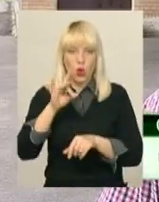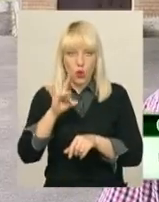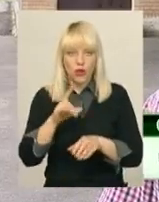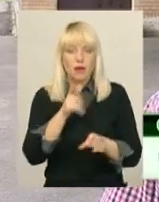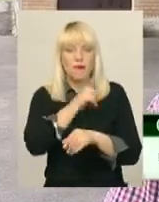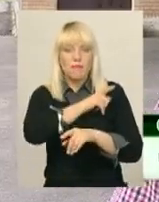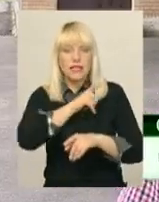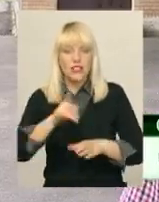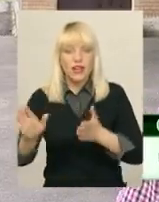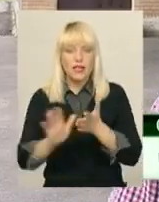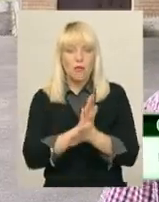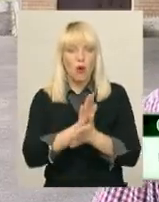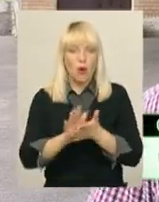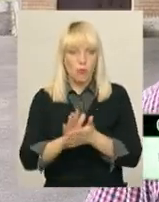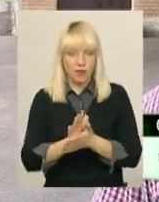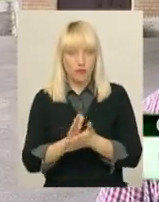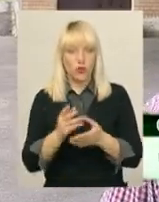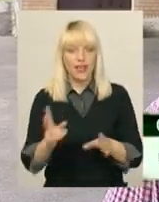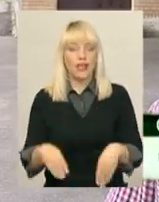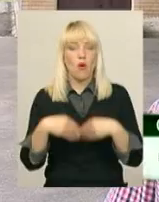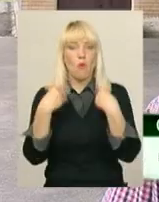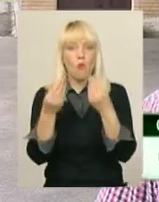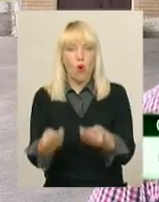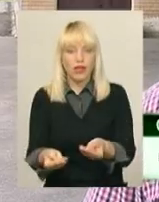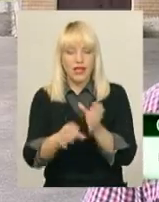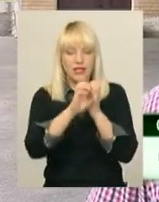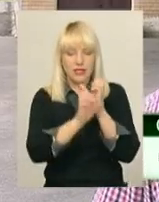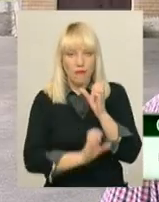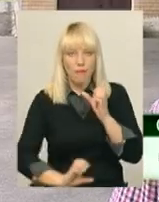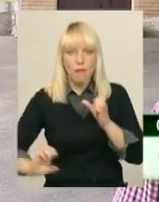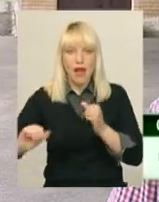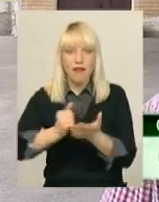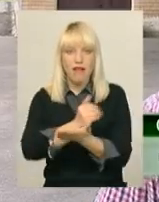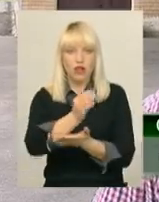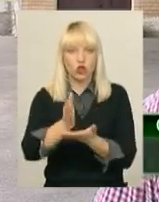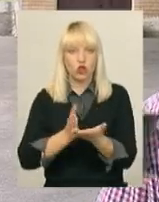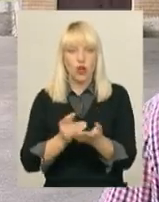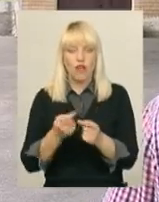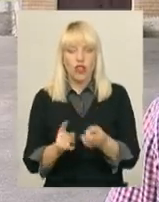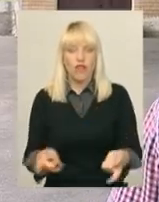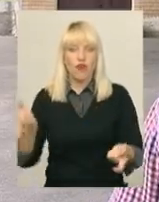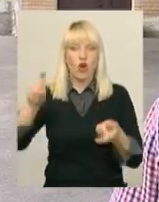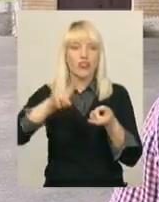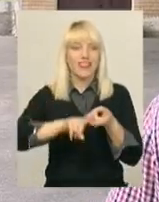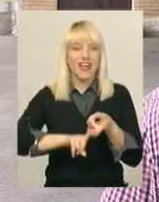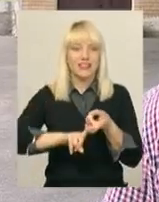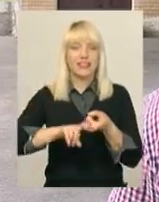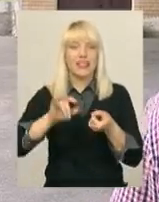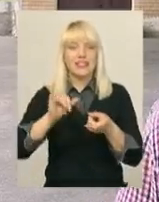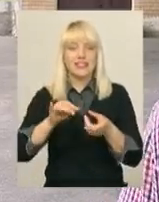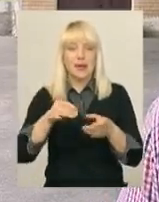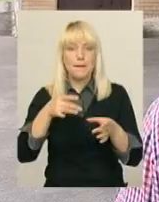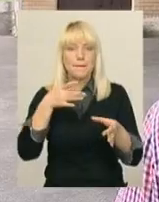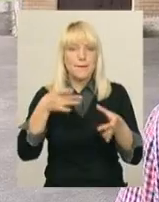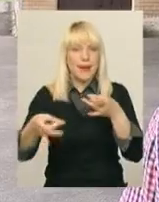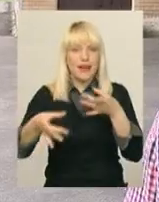промивки, який подається в мережу, ця речовина вступає в контакт з плівкою, відкладень, які можуть